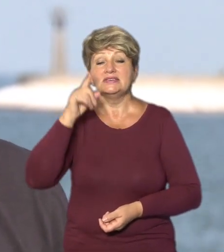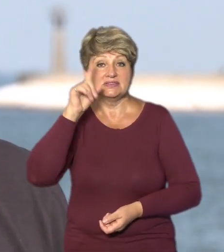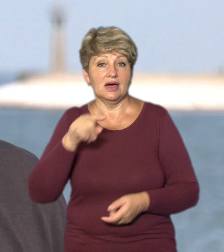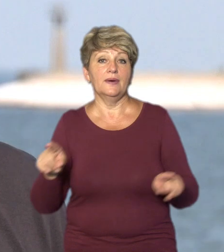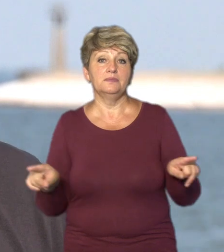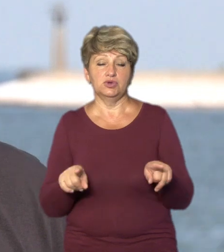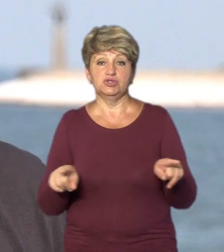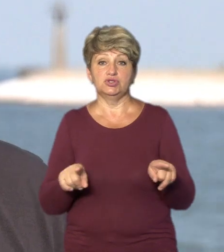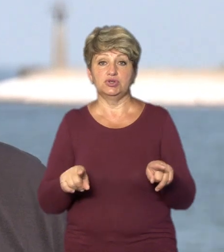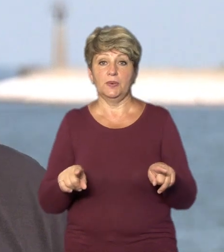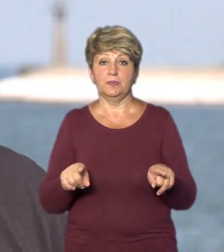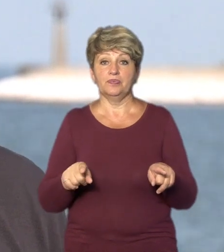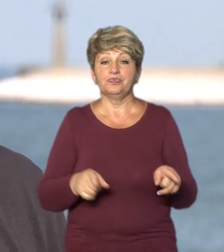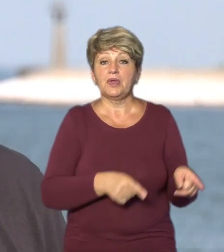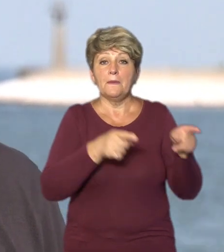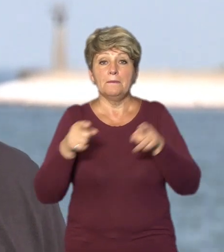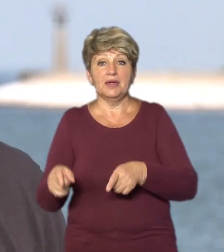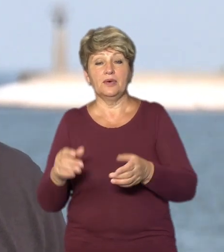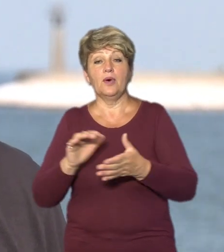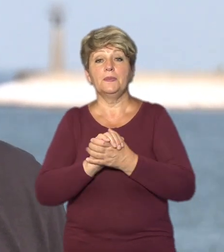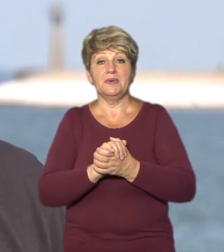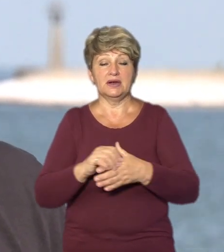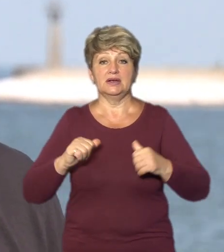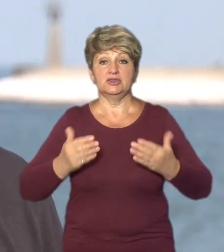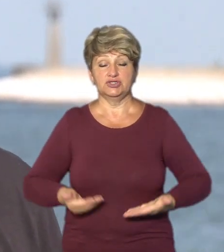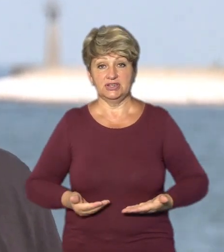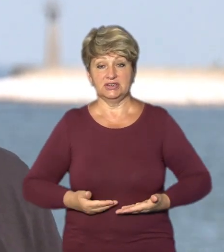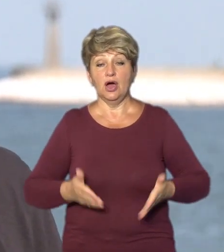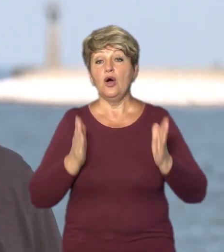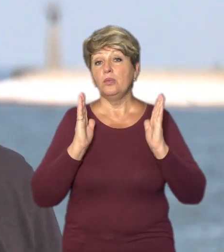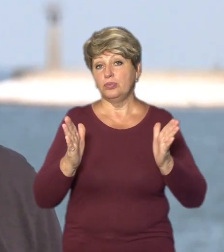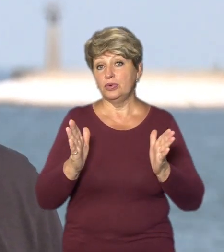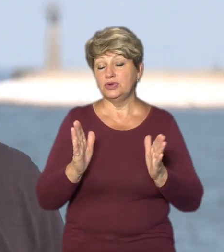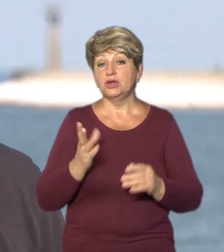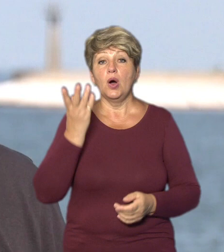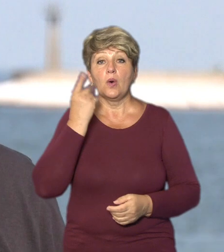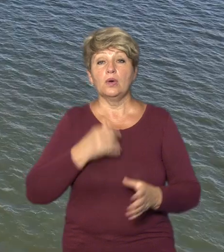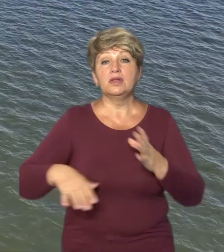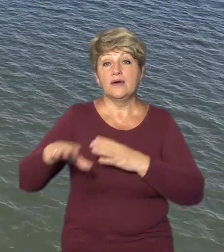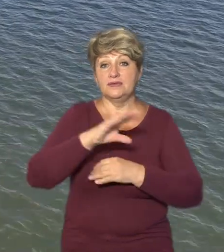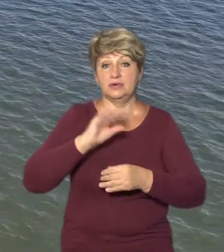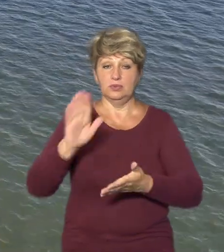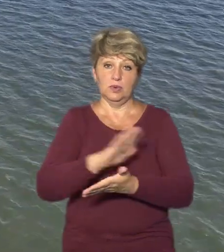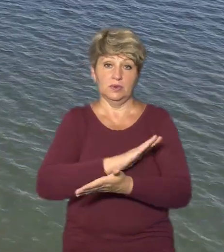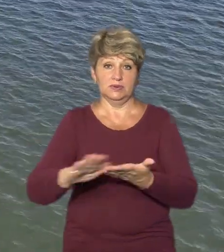що перехід до мирного життя відбудеться тільки тоді, коли кожен снаряд буде розміновано.